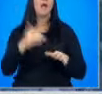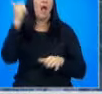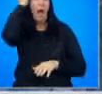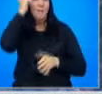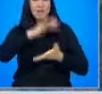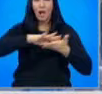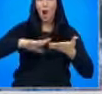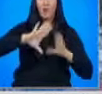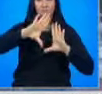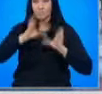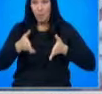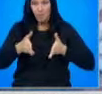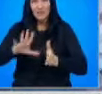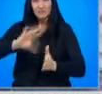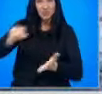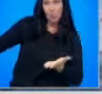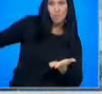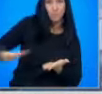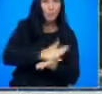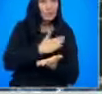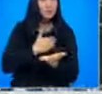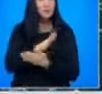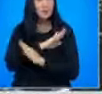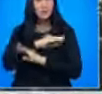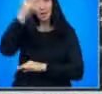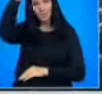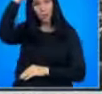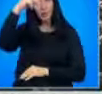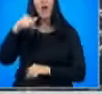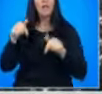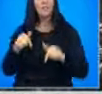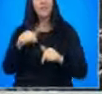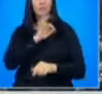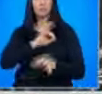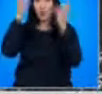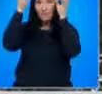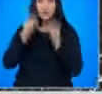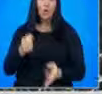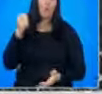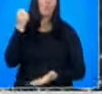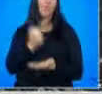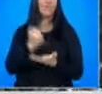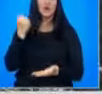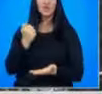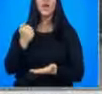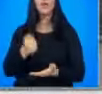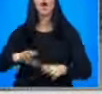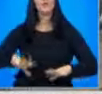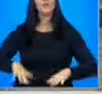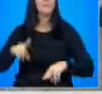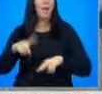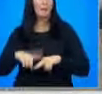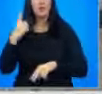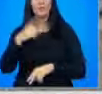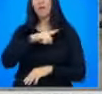по пътя си. Сред загиналите е и българка. И това днес бе получено официално подтвърдение от крестурата в град Неапол, че